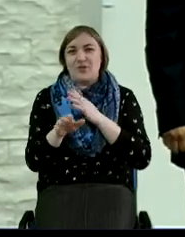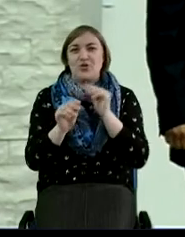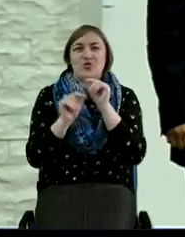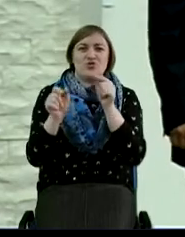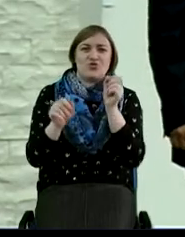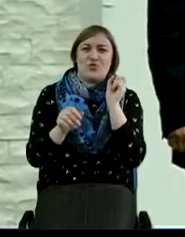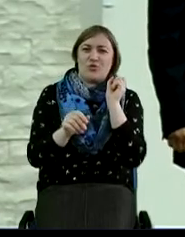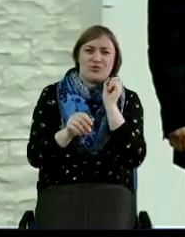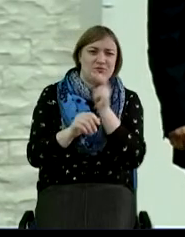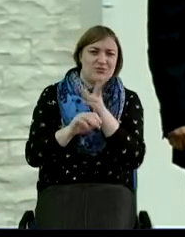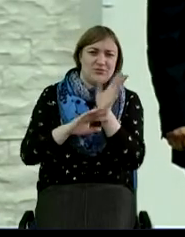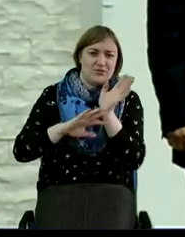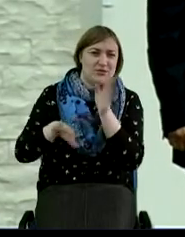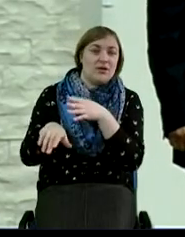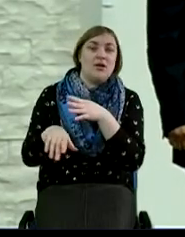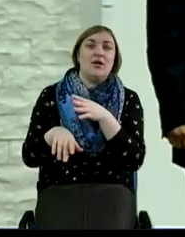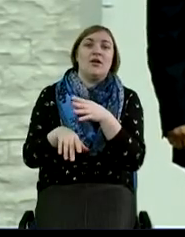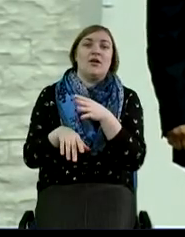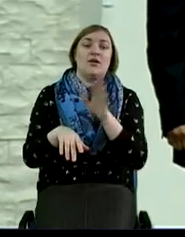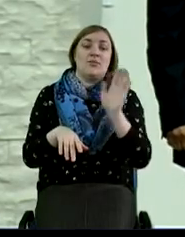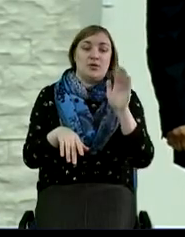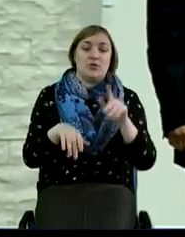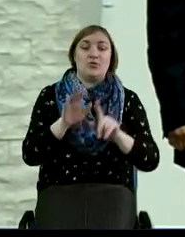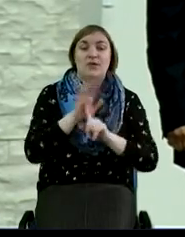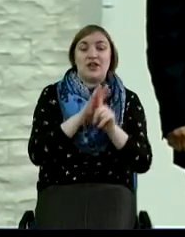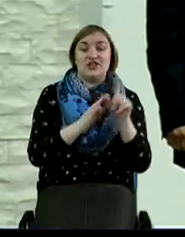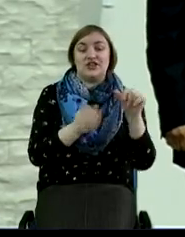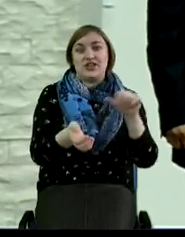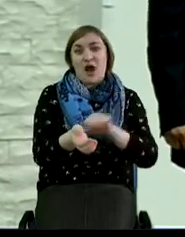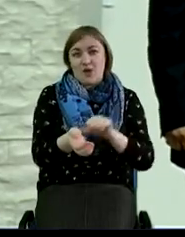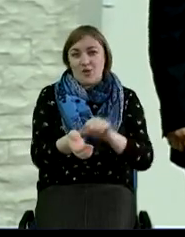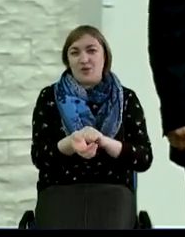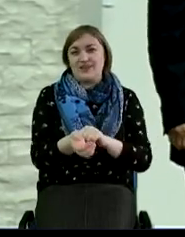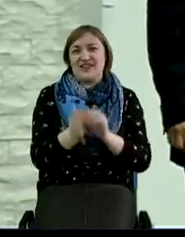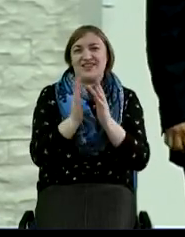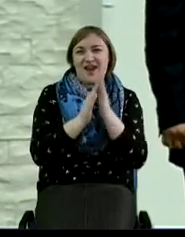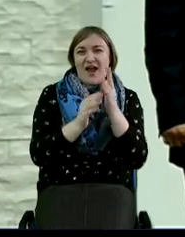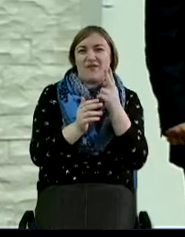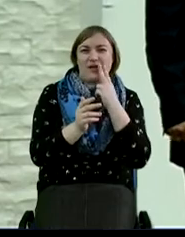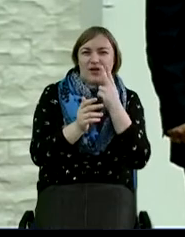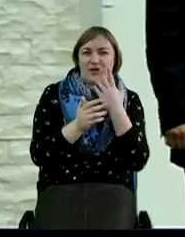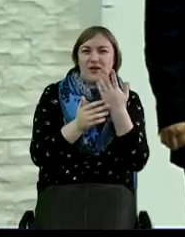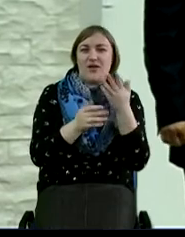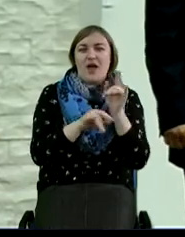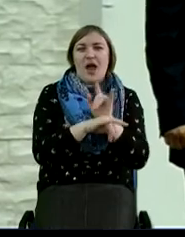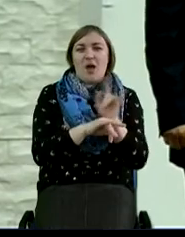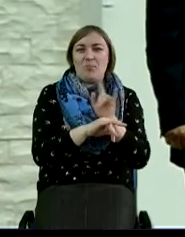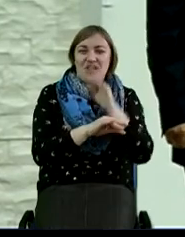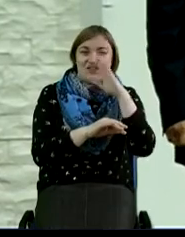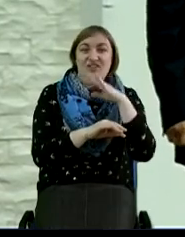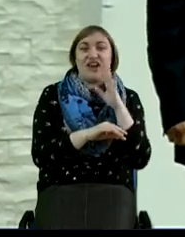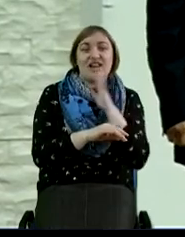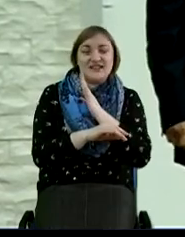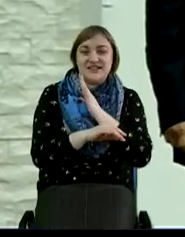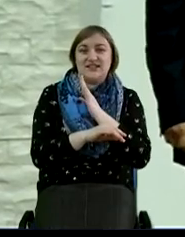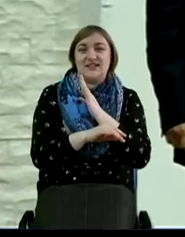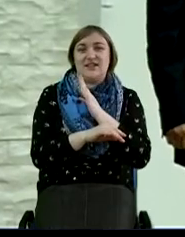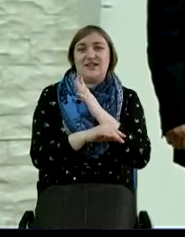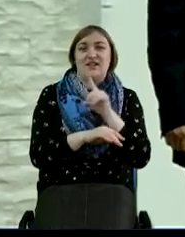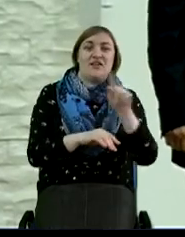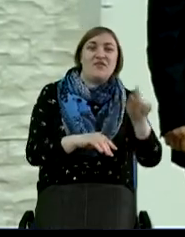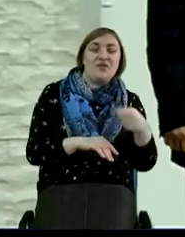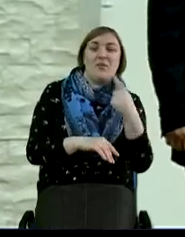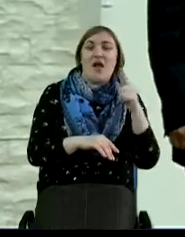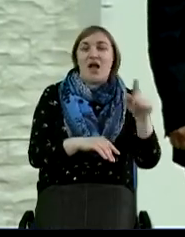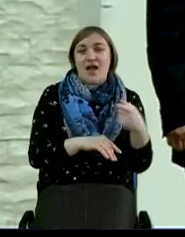школу, как у многих это бывает. Потом начались наркотики, травка. Обманывал родителей, вымогал